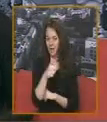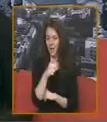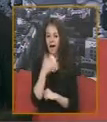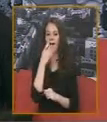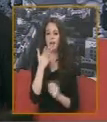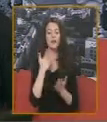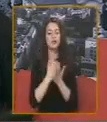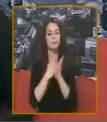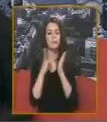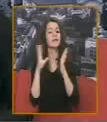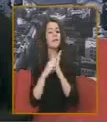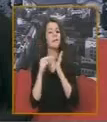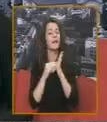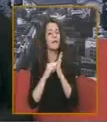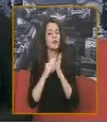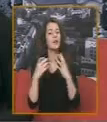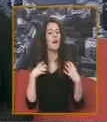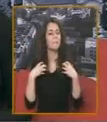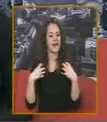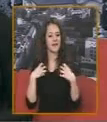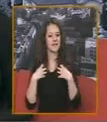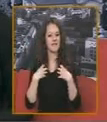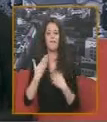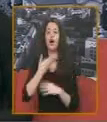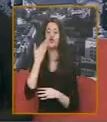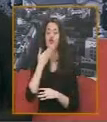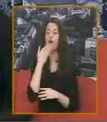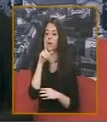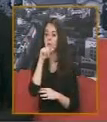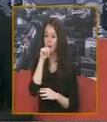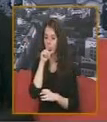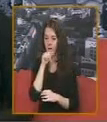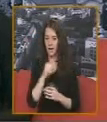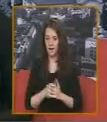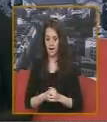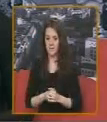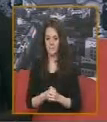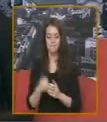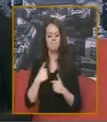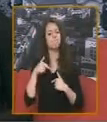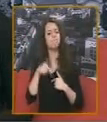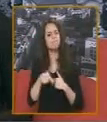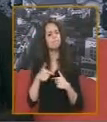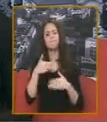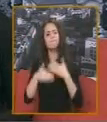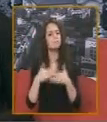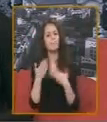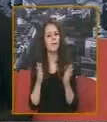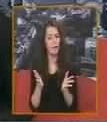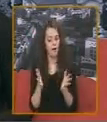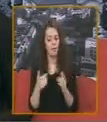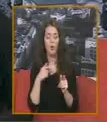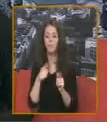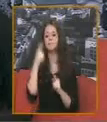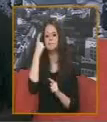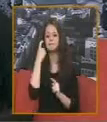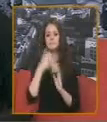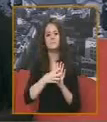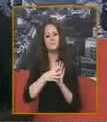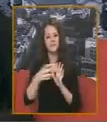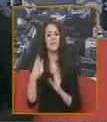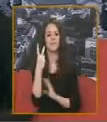prevoditi predstavu Čorba od Kanarinca Naša akcija je zamišljena tako Da traje dve godine